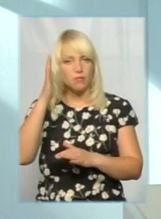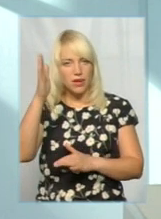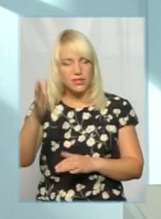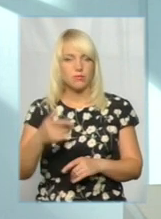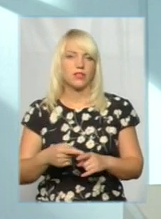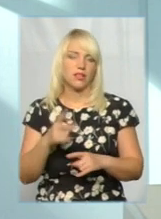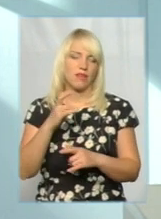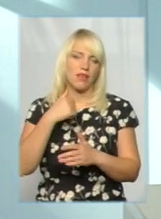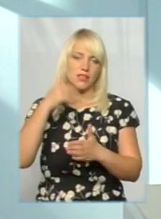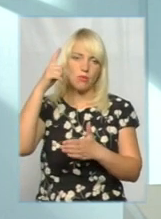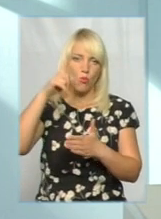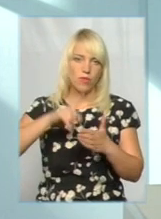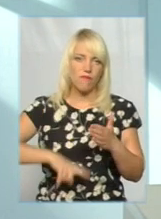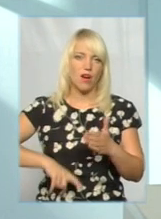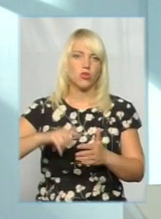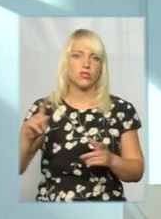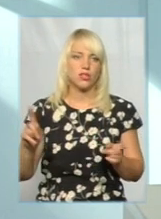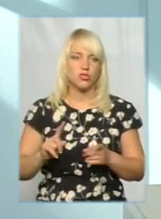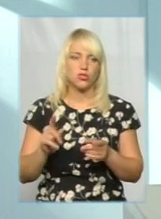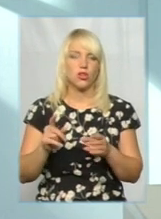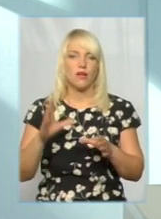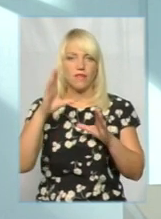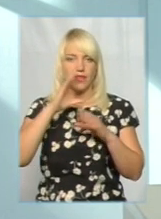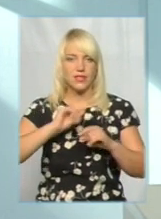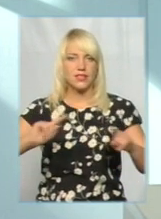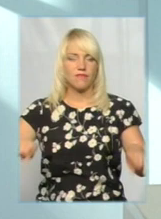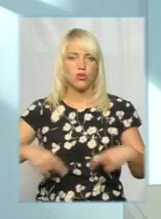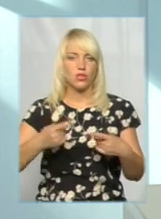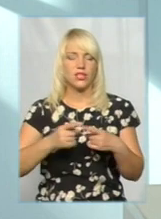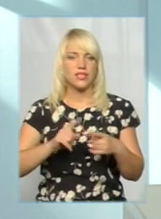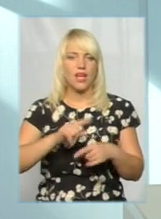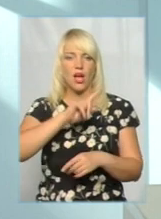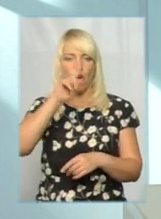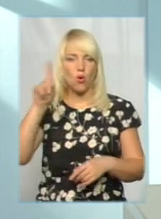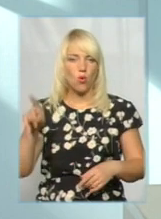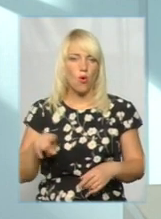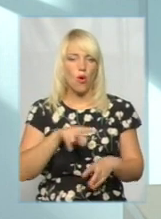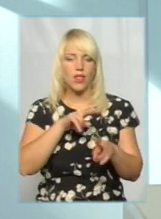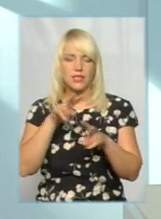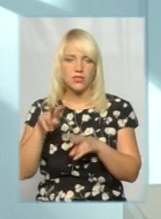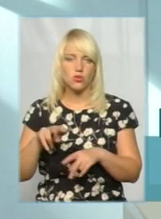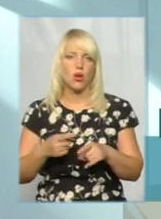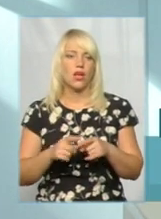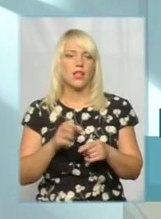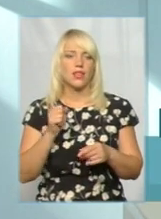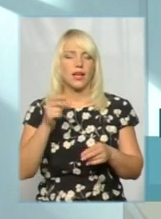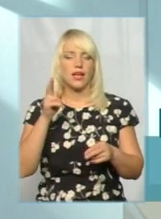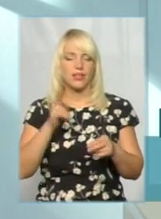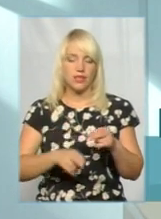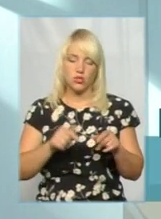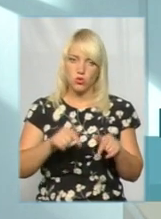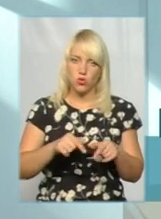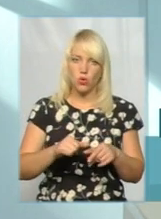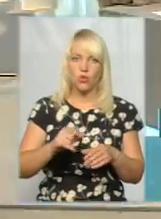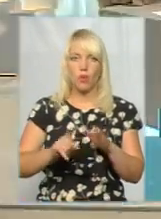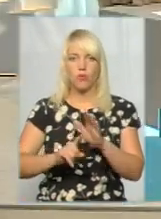Я сподіваюся, що вдасться відновлювати і це колесо, але це ми побачимо на кінець цього, на початок наступного